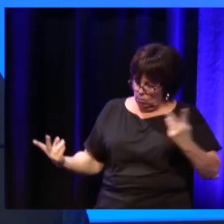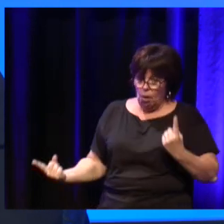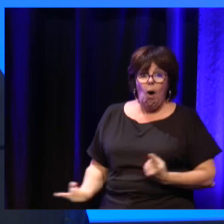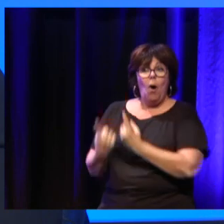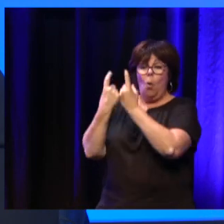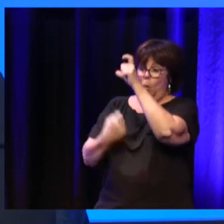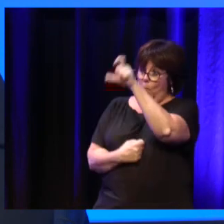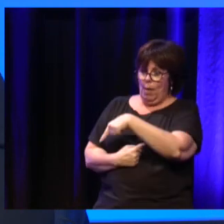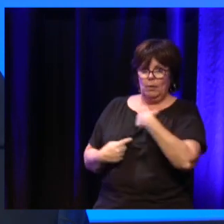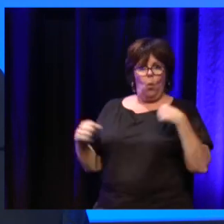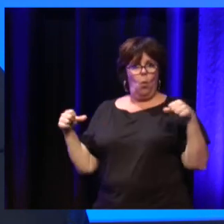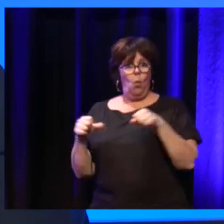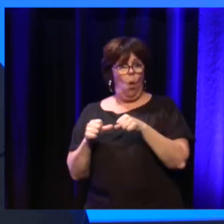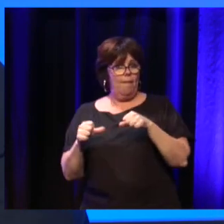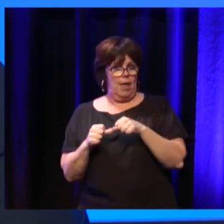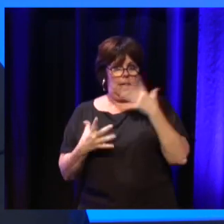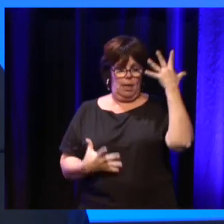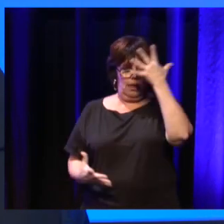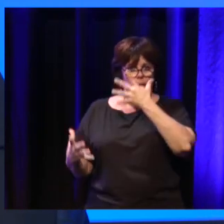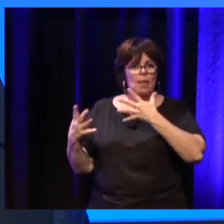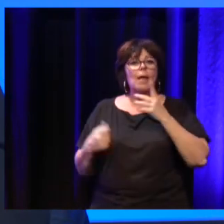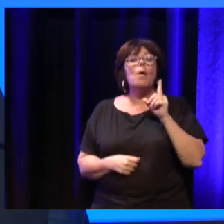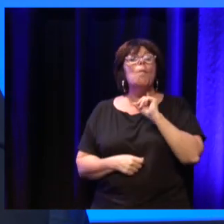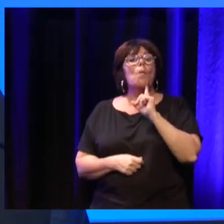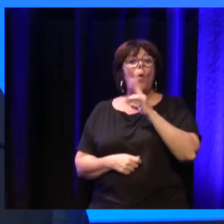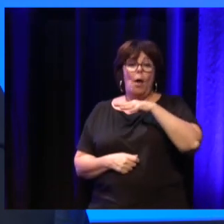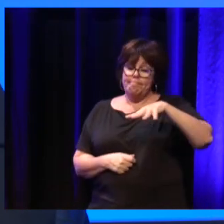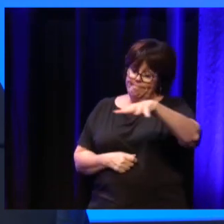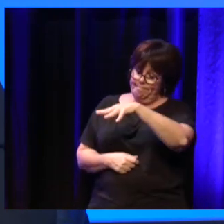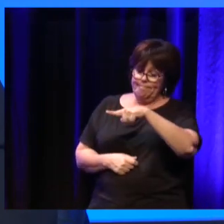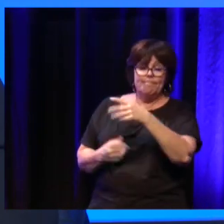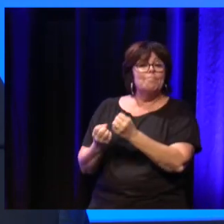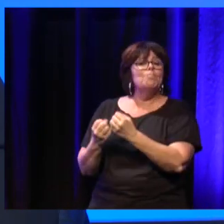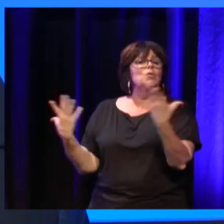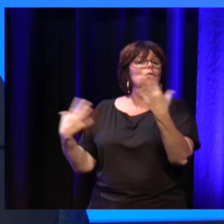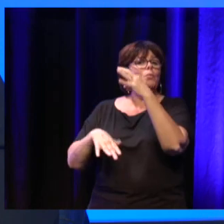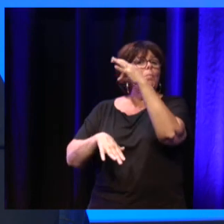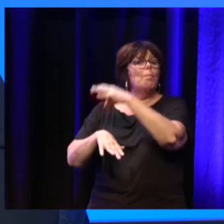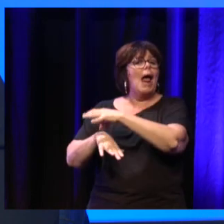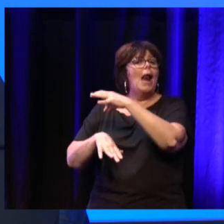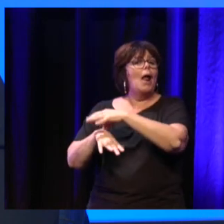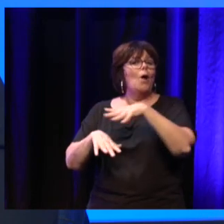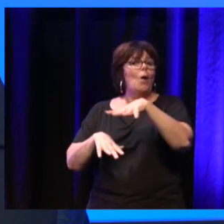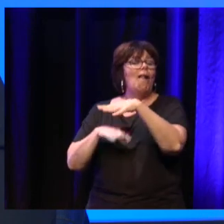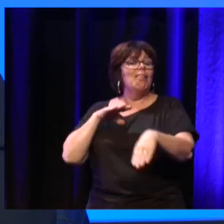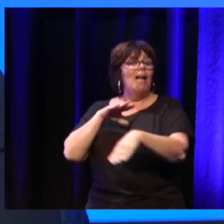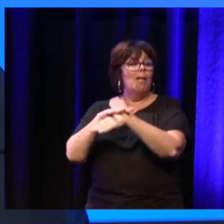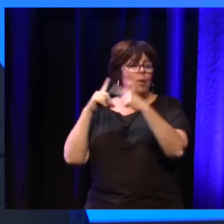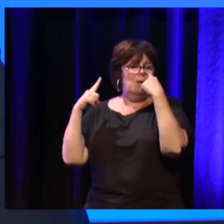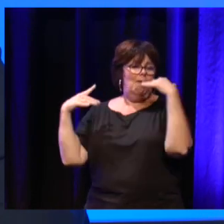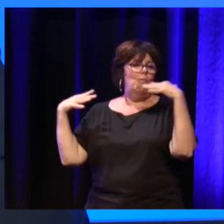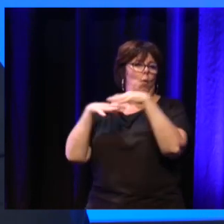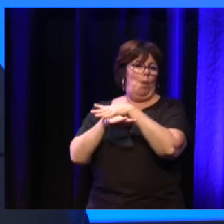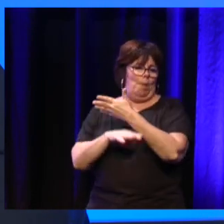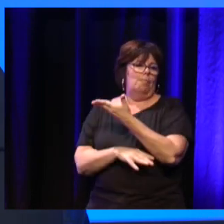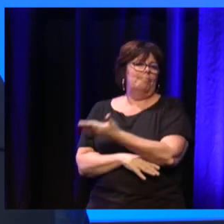parce que ces pathologies sont pour la plupart, en tout cas en début de maladie, invisibles. Et l'objectif de ce